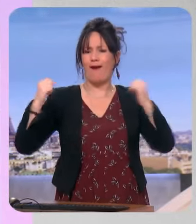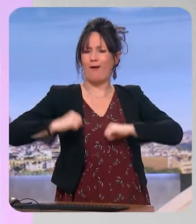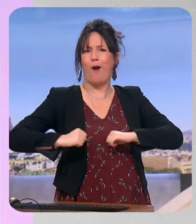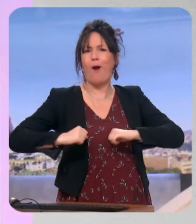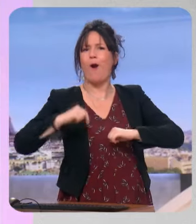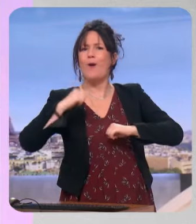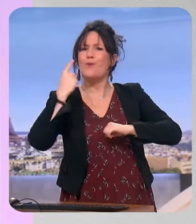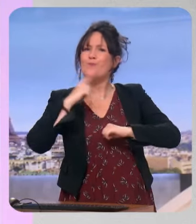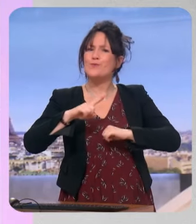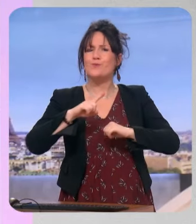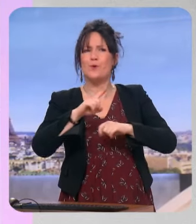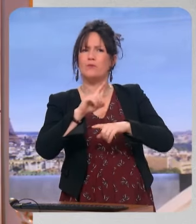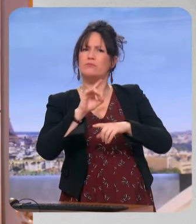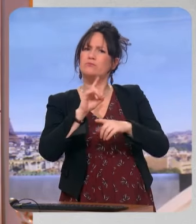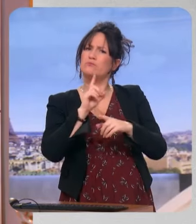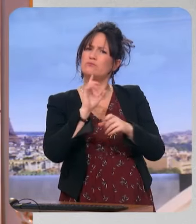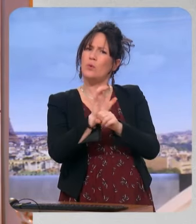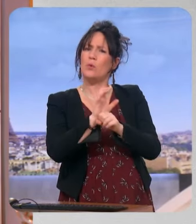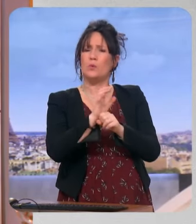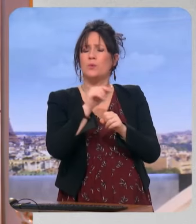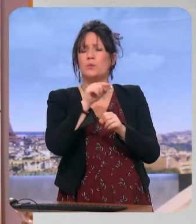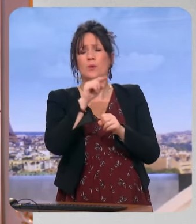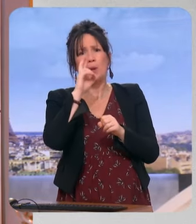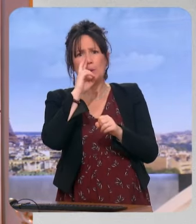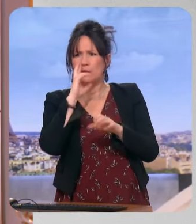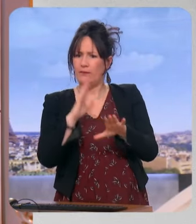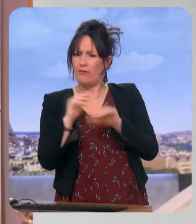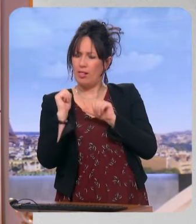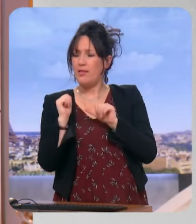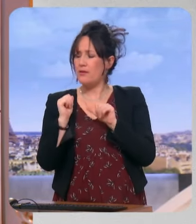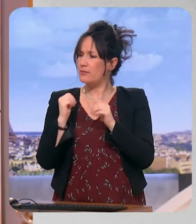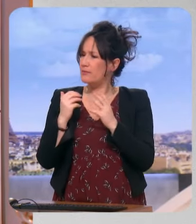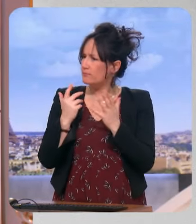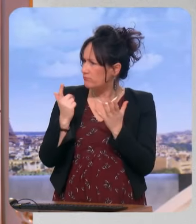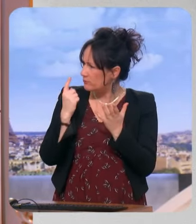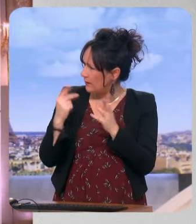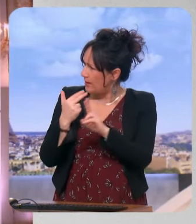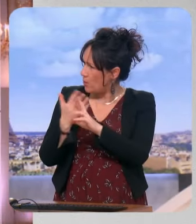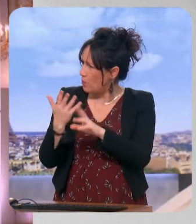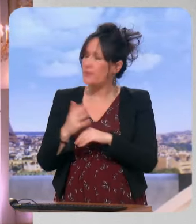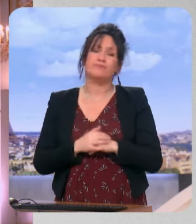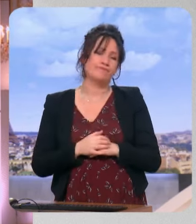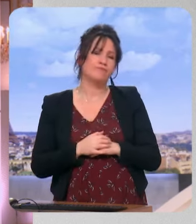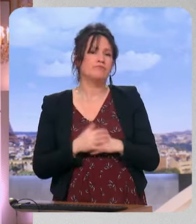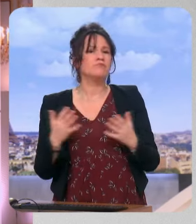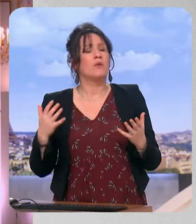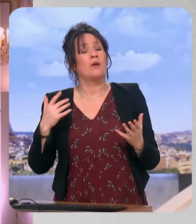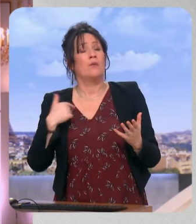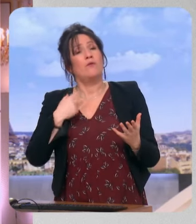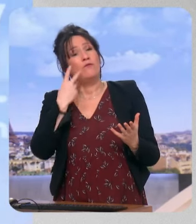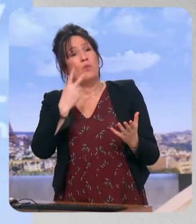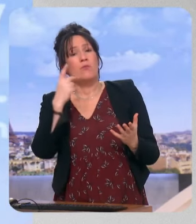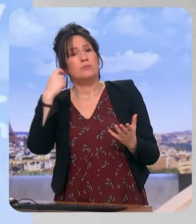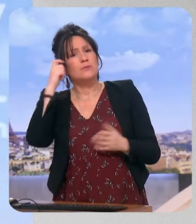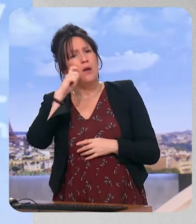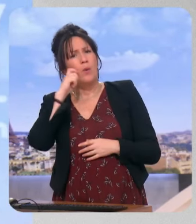insoumise qui, elle, a voté contre ». La guerre n'est pas un horizon pour nous, voyez-vous, et pour Emmanuel Macron, président inquiétant, président